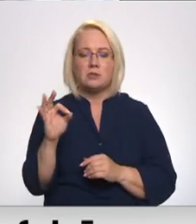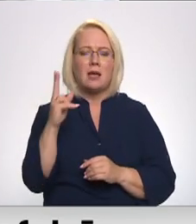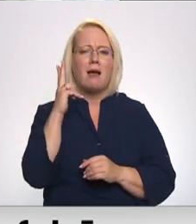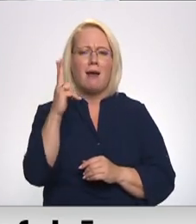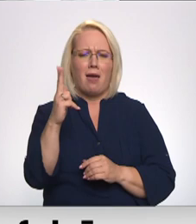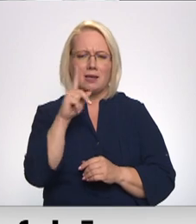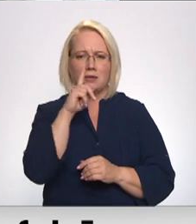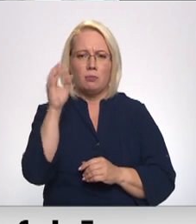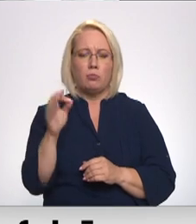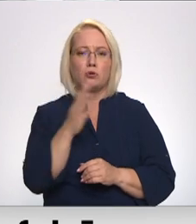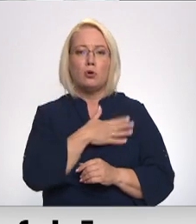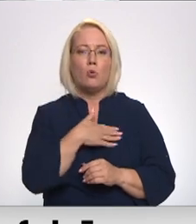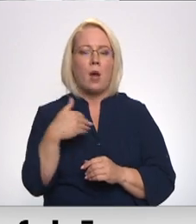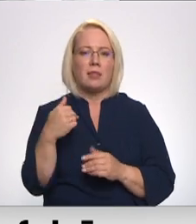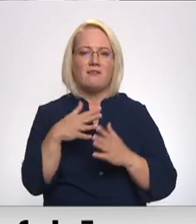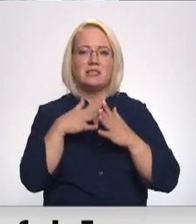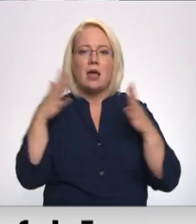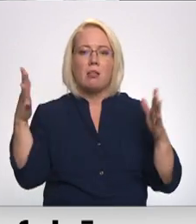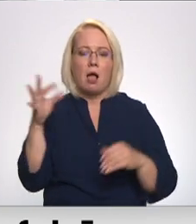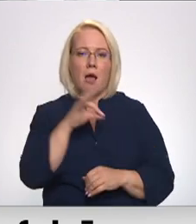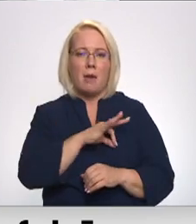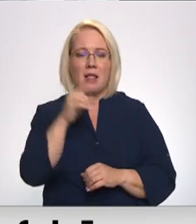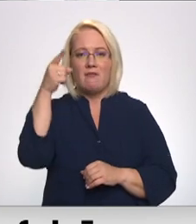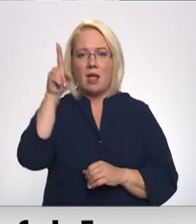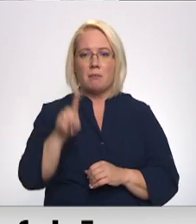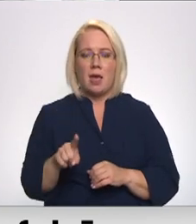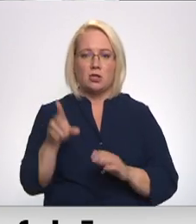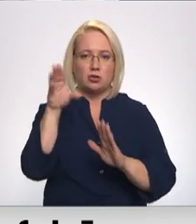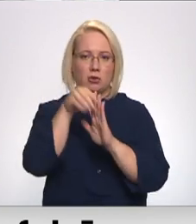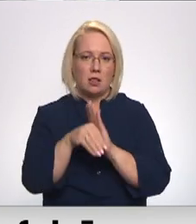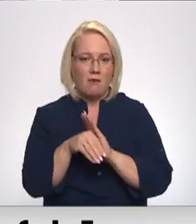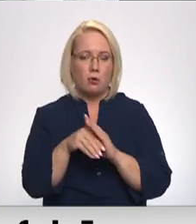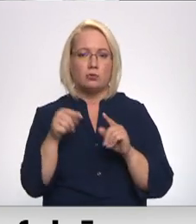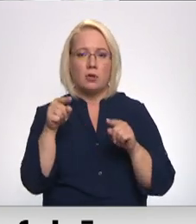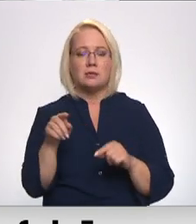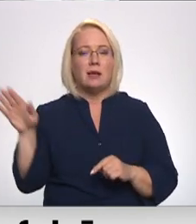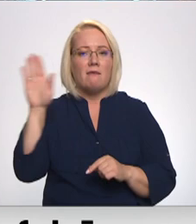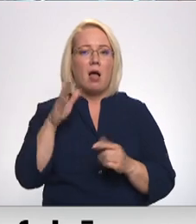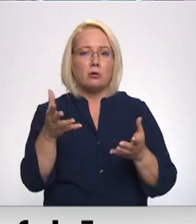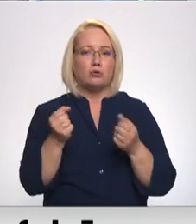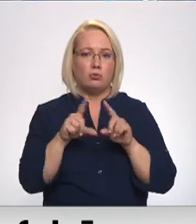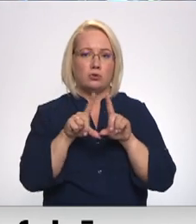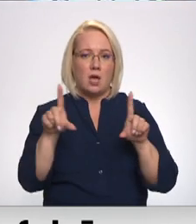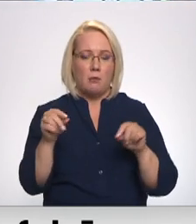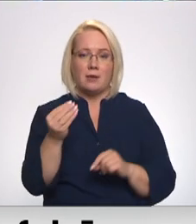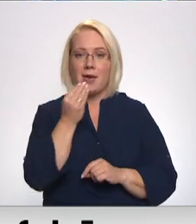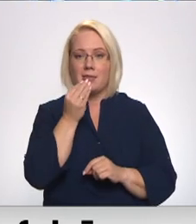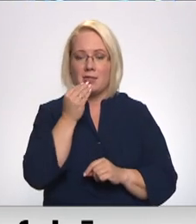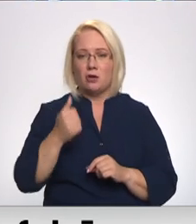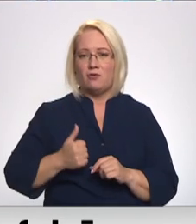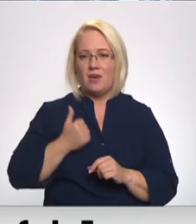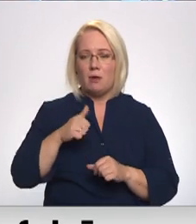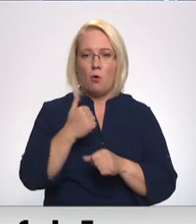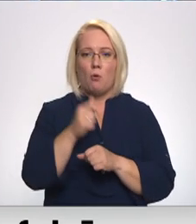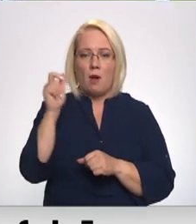garantiju, ka būs vēsturiski vislielākā peļņa vienu mēnešu ietvaros, kas ir valsts uzņēmums. Edināšanas uzņēmuma pārstāv